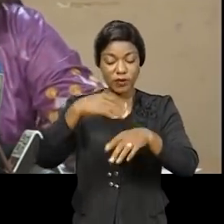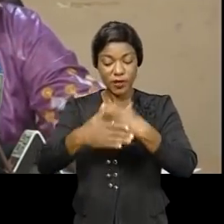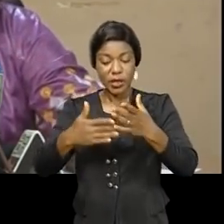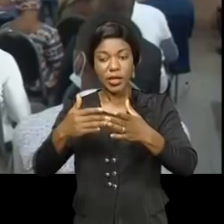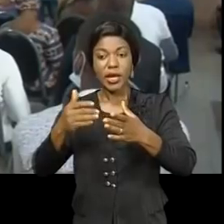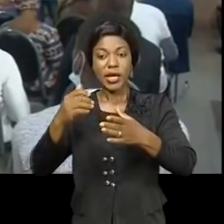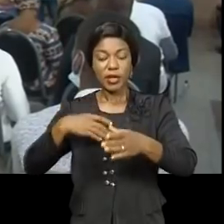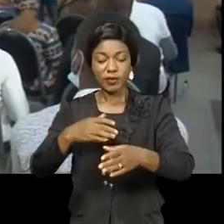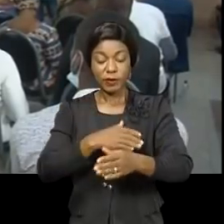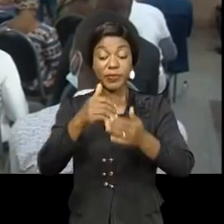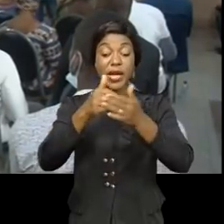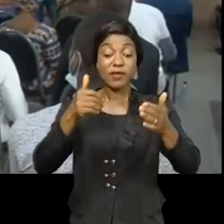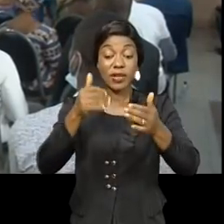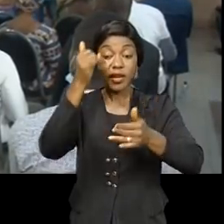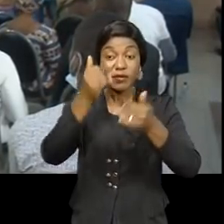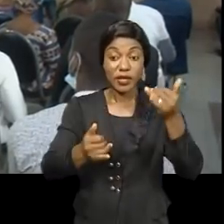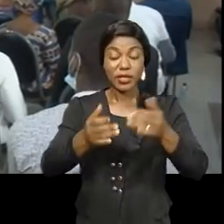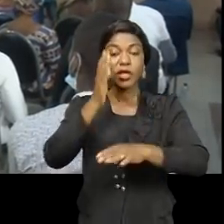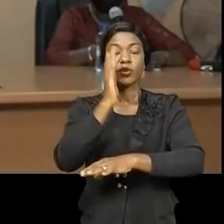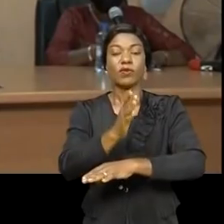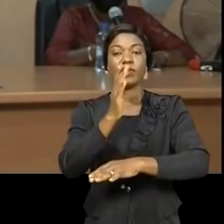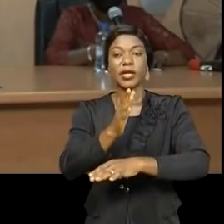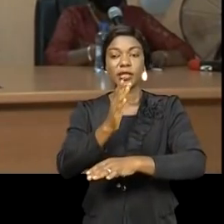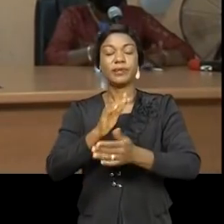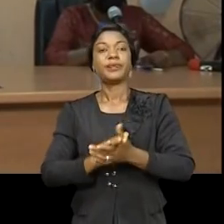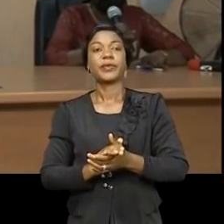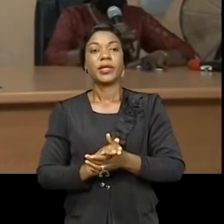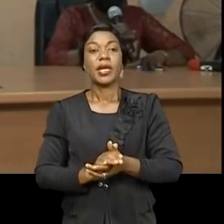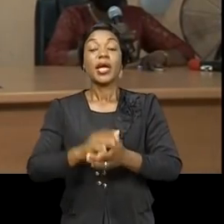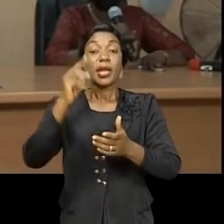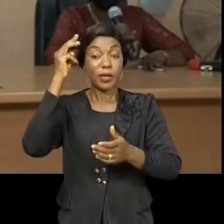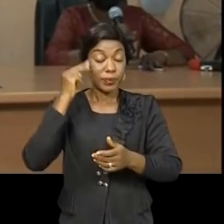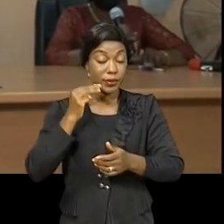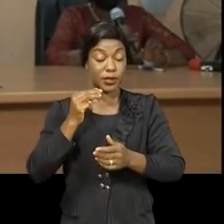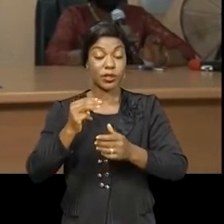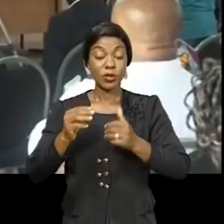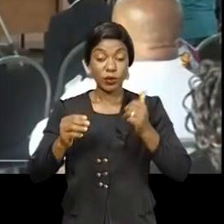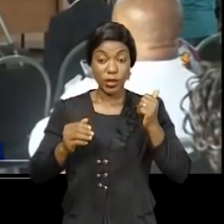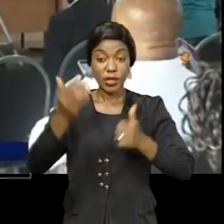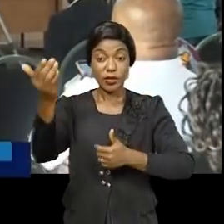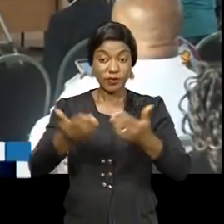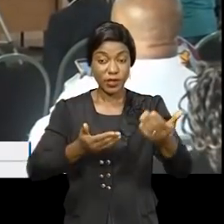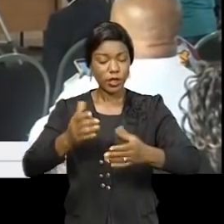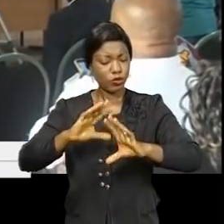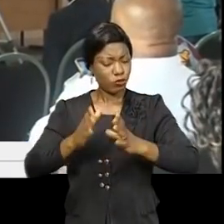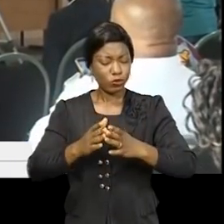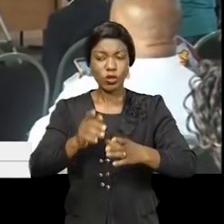sur le genre. Avant la fin de cette conférence de presse, la ministre Gizendaya Luceba a invité le professionnel de médias à l